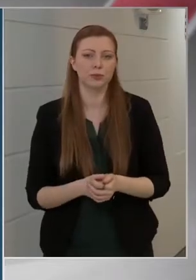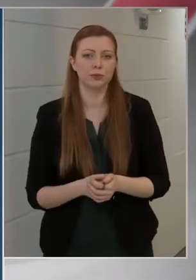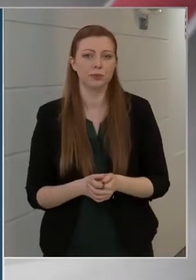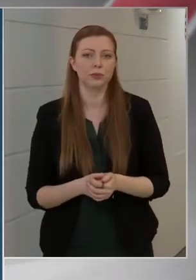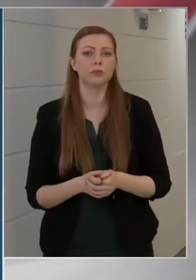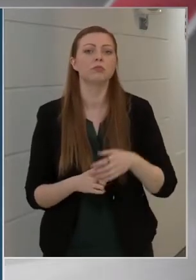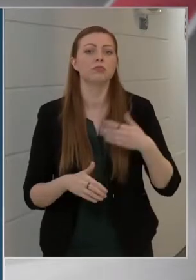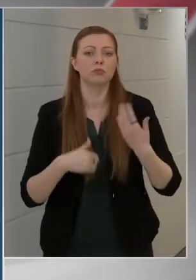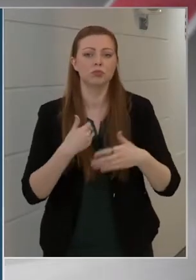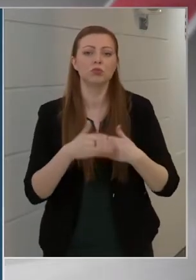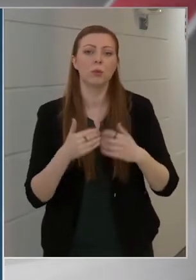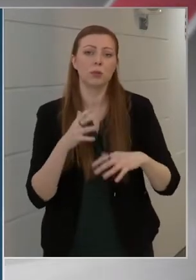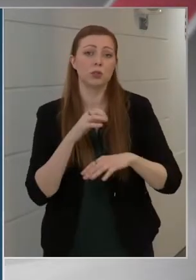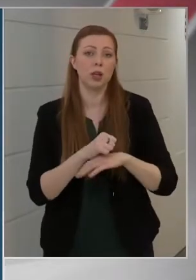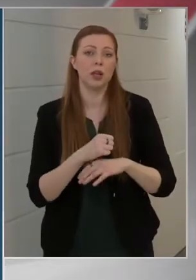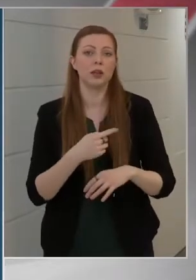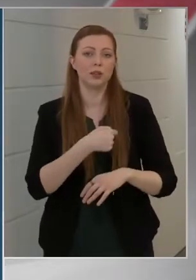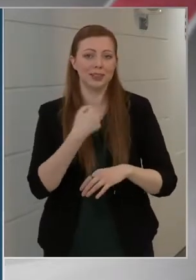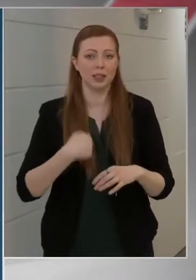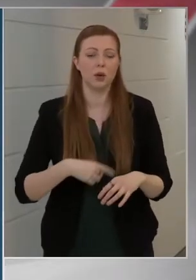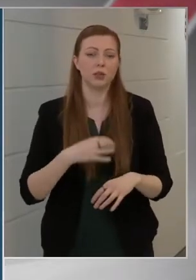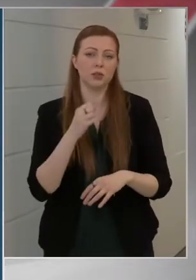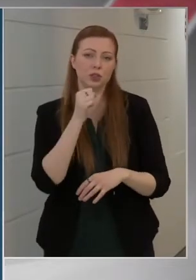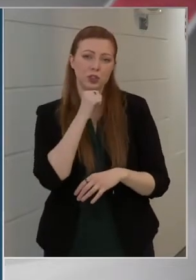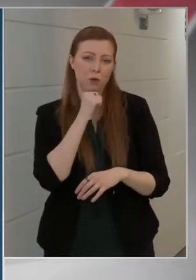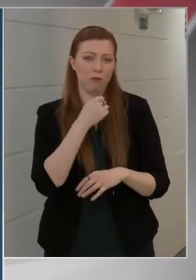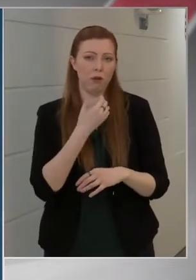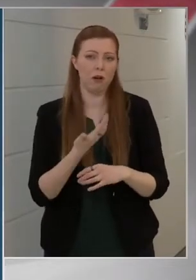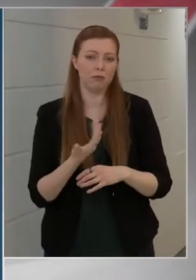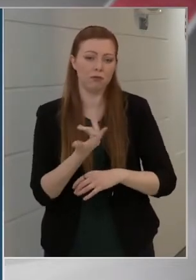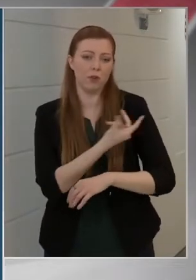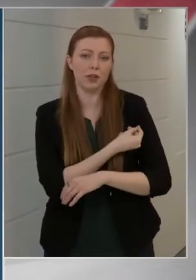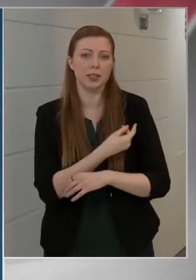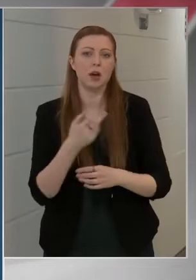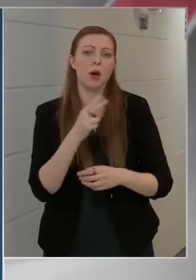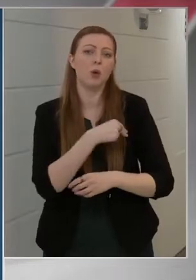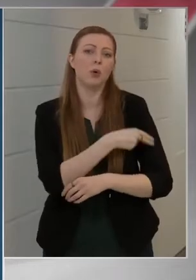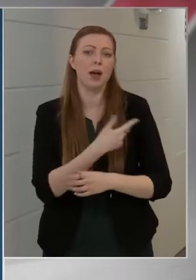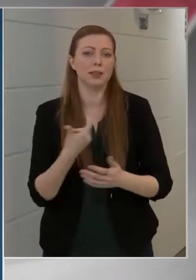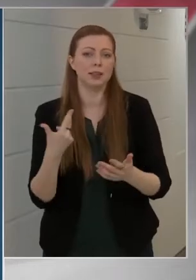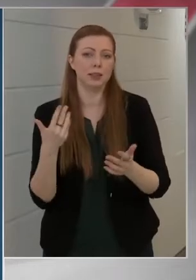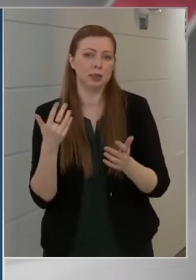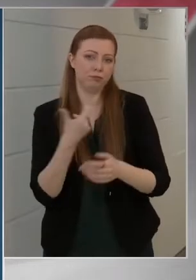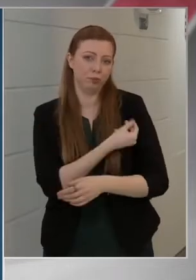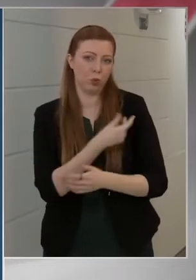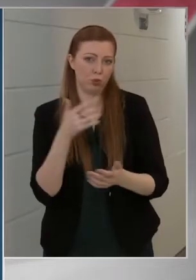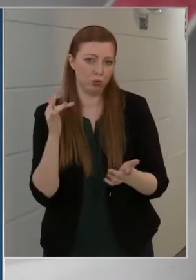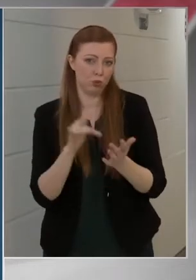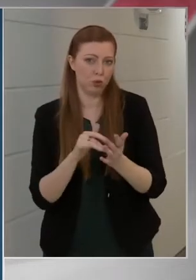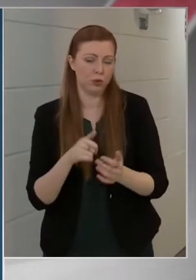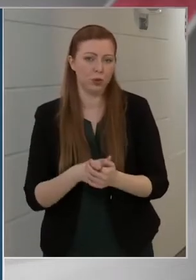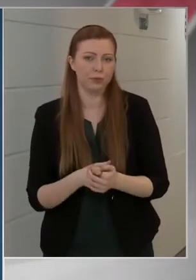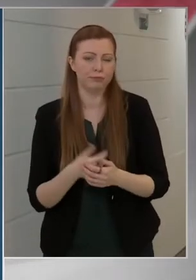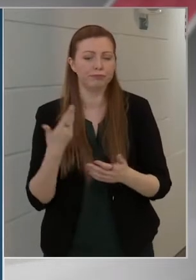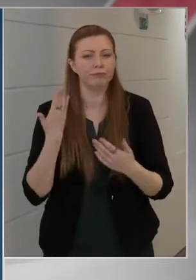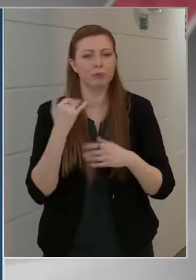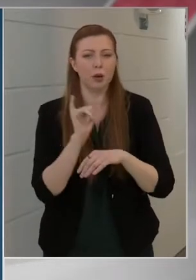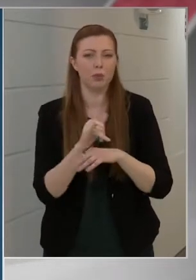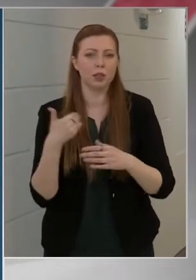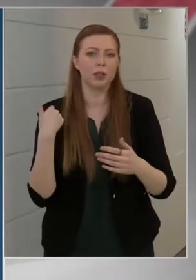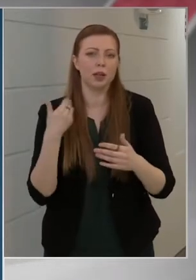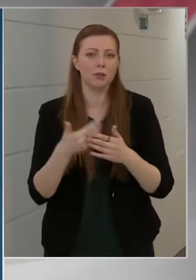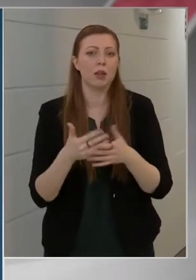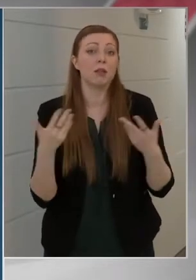Folyamatosan elérhető a kínai Sinopharm vakcina is a kórházi oltópontokon. Ebből az elmúlt hetekben jelentő